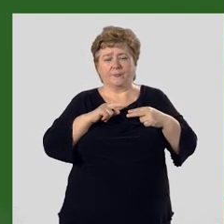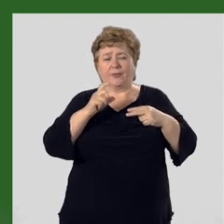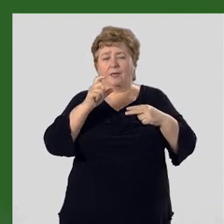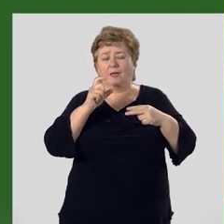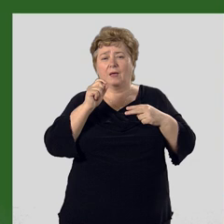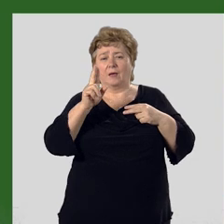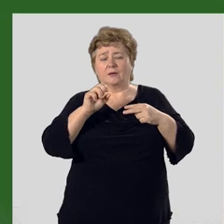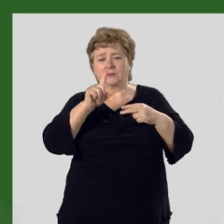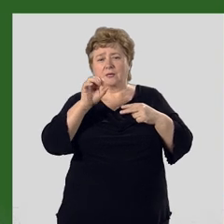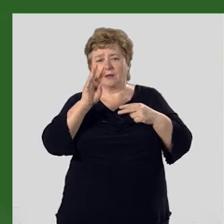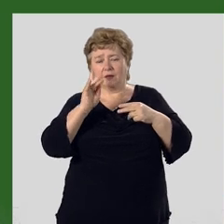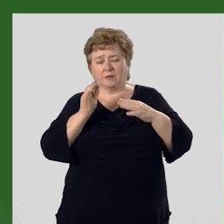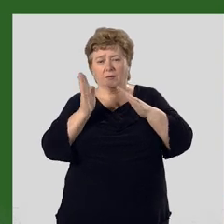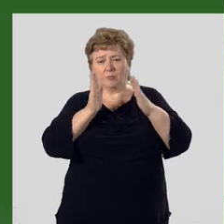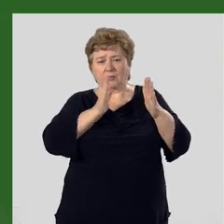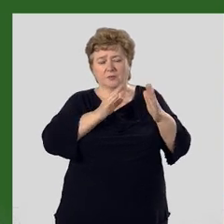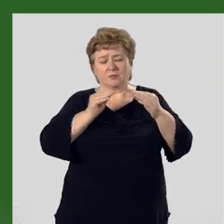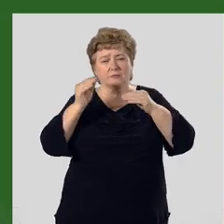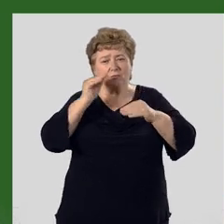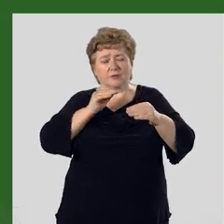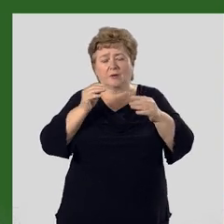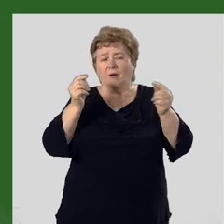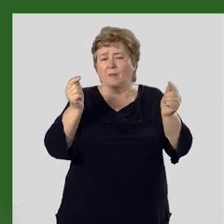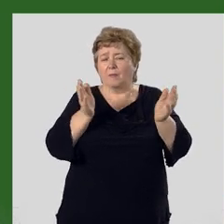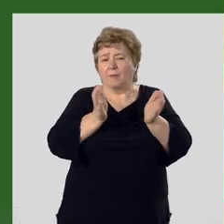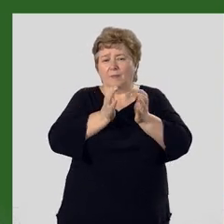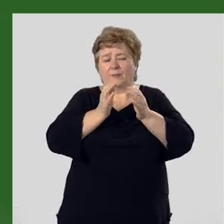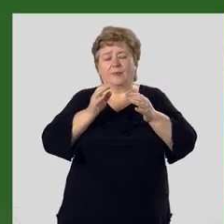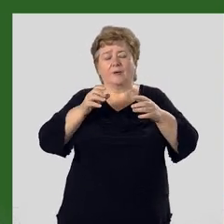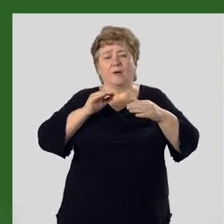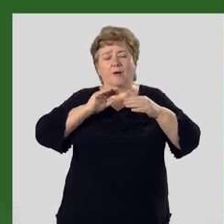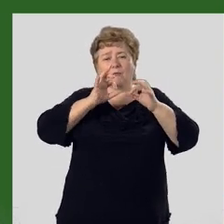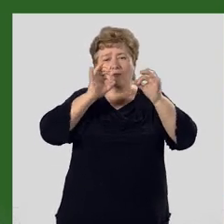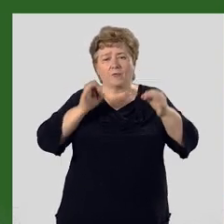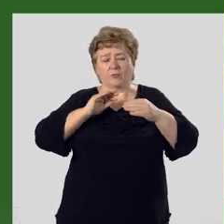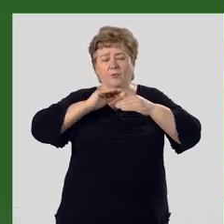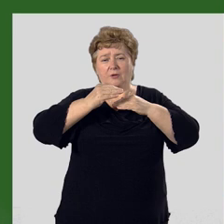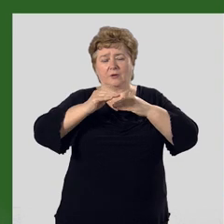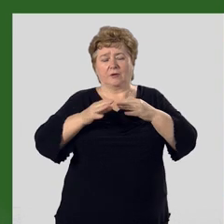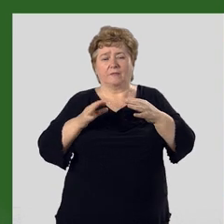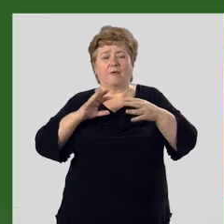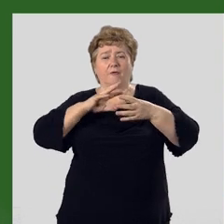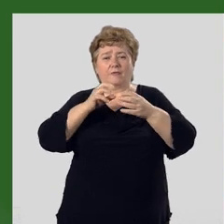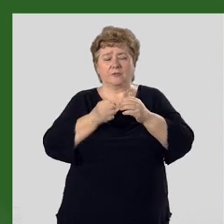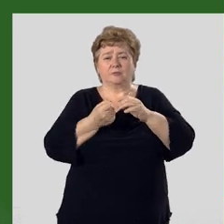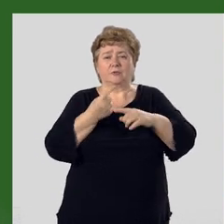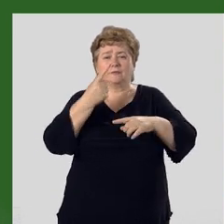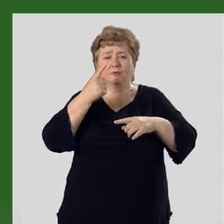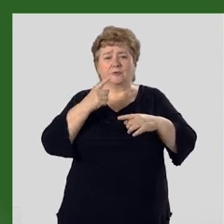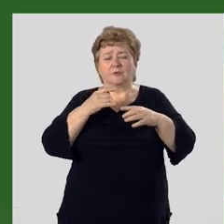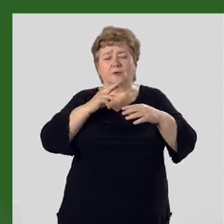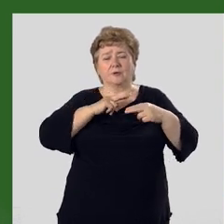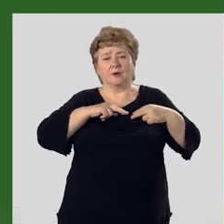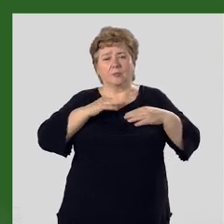Экзогенные процессы формируют небольшие формы рельефа. В результате проявления